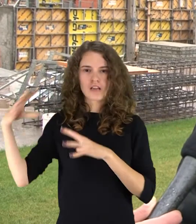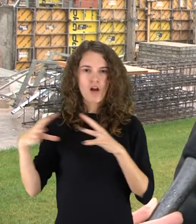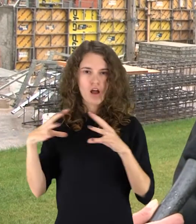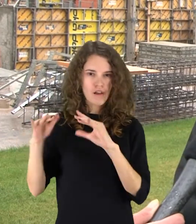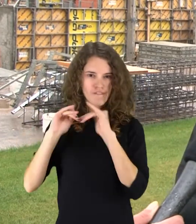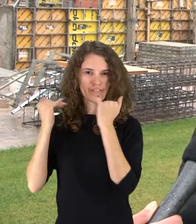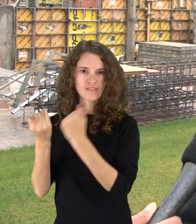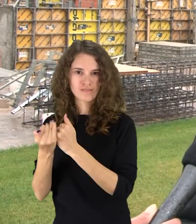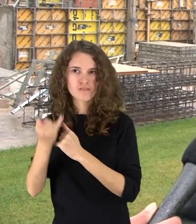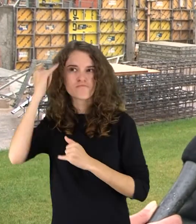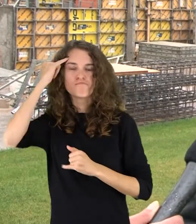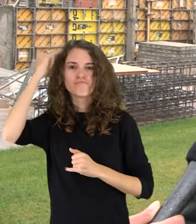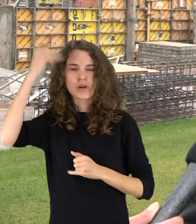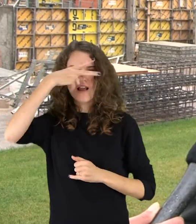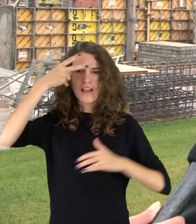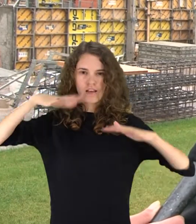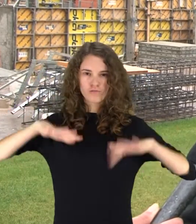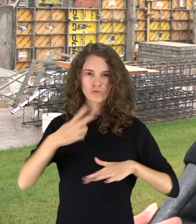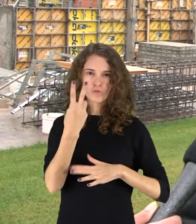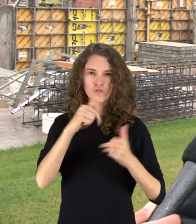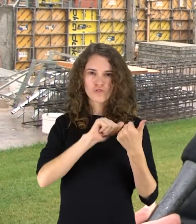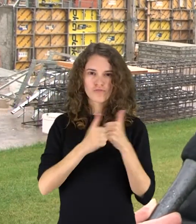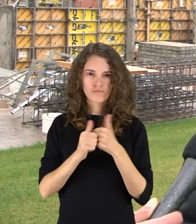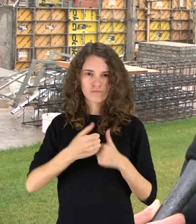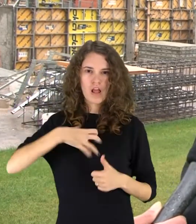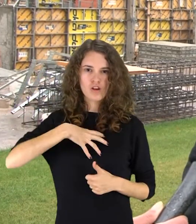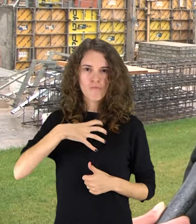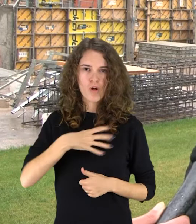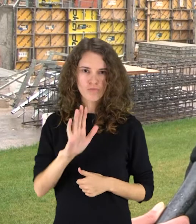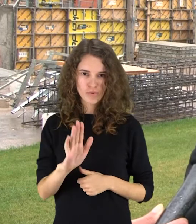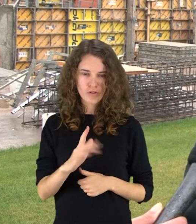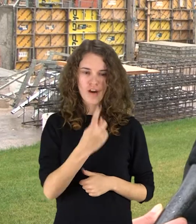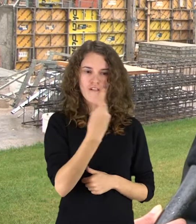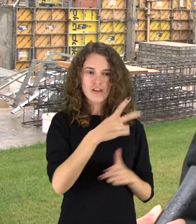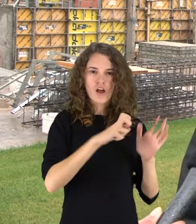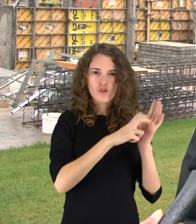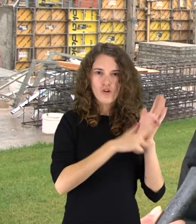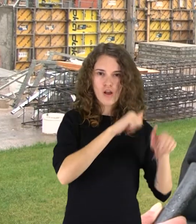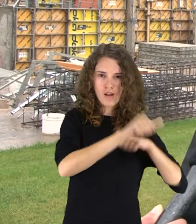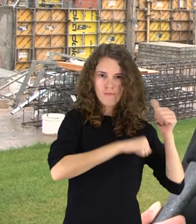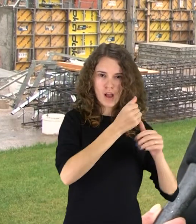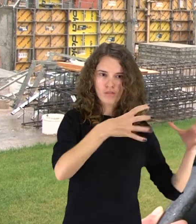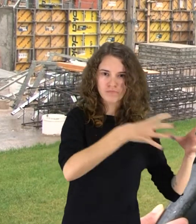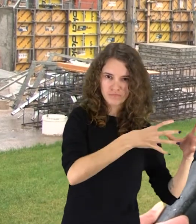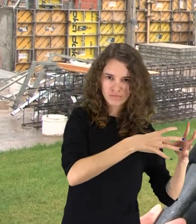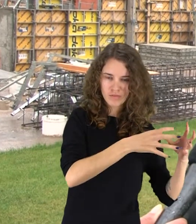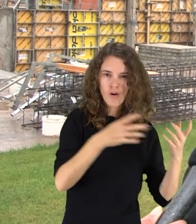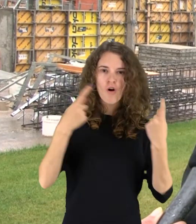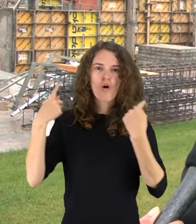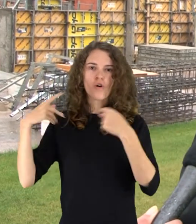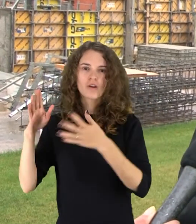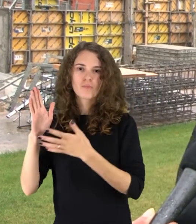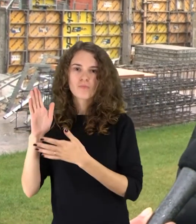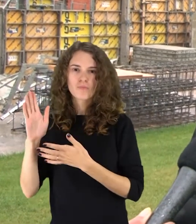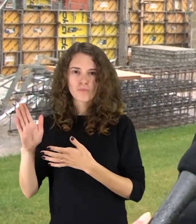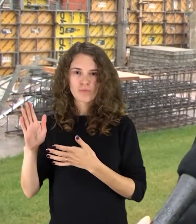Lietuvoje numatyti yra vykdyti du čempionatai. Tai būtų U18, 18 metų vaikinų, aukščiausio divizijono